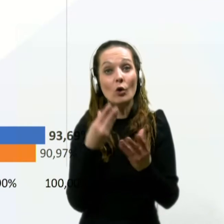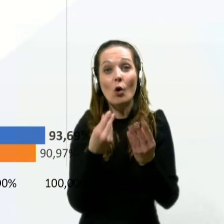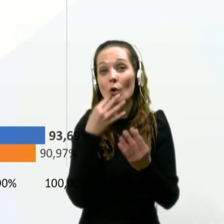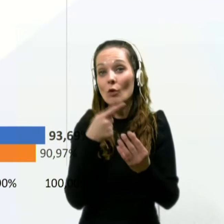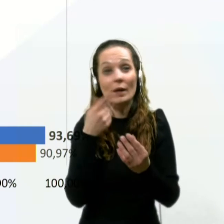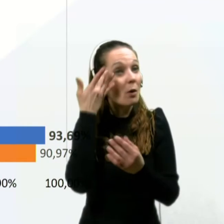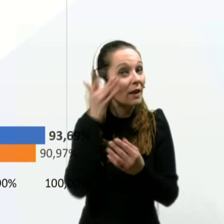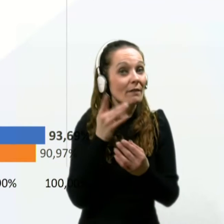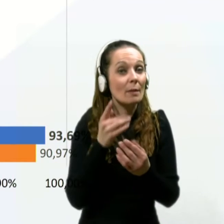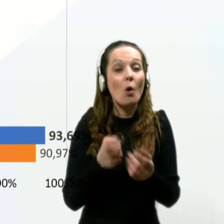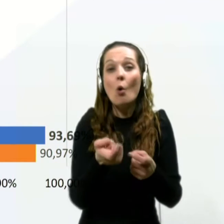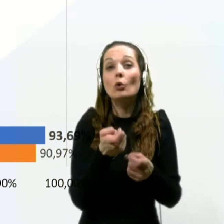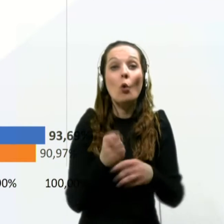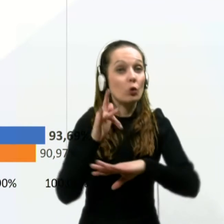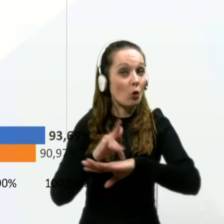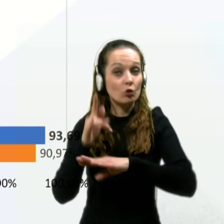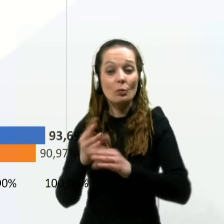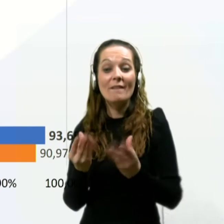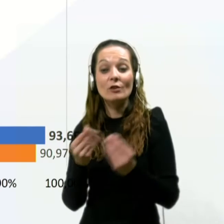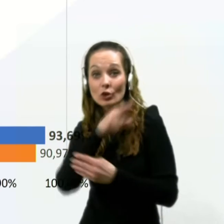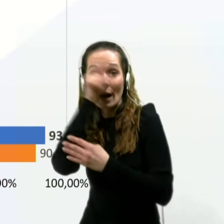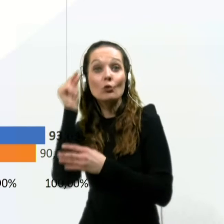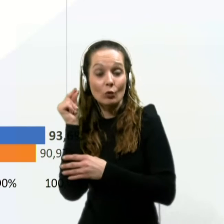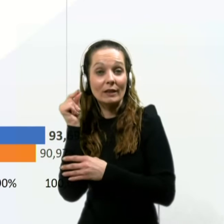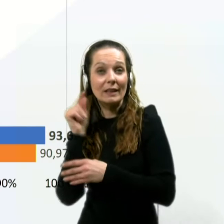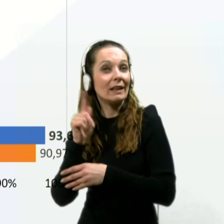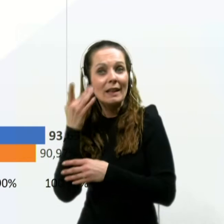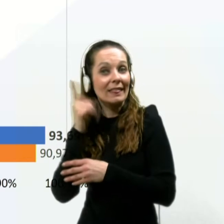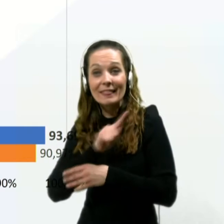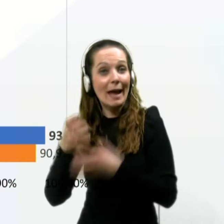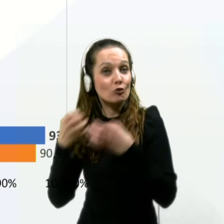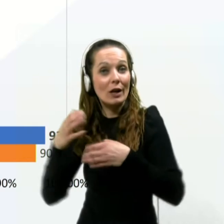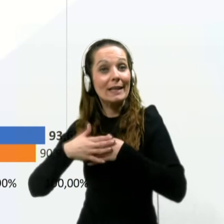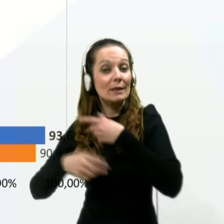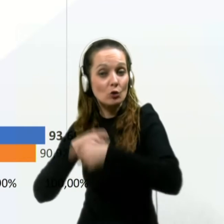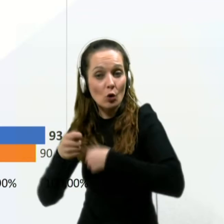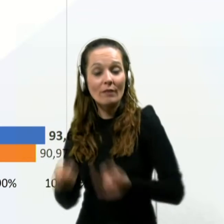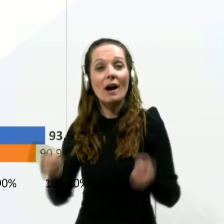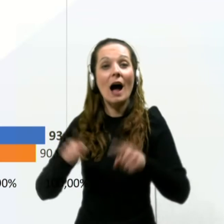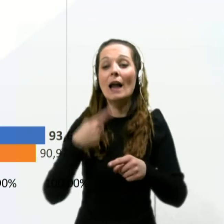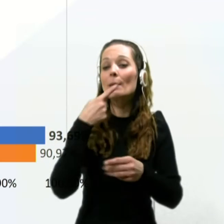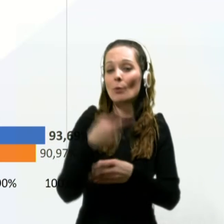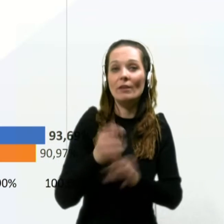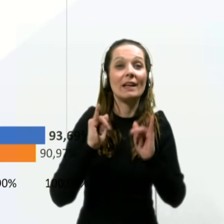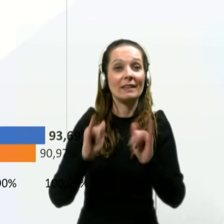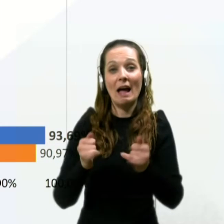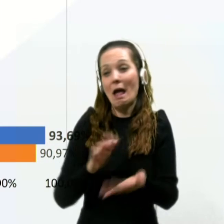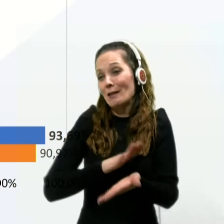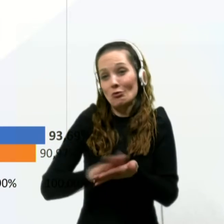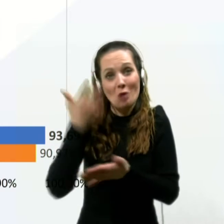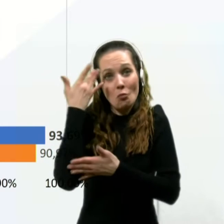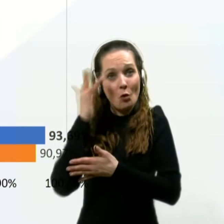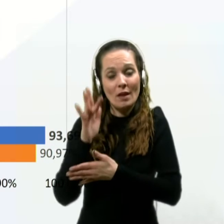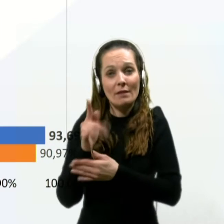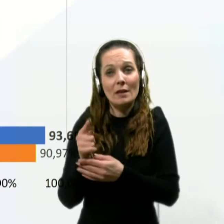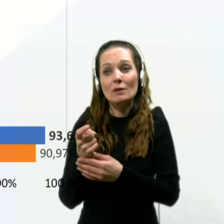lokaciji prenosa v kužbe, torej večina ljudi pravzaprav niti ne želi sodelovati ali pa navede, da pravzaprav enostavno ne ve,